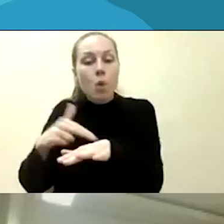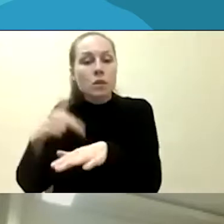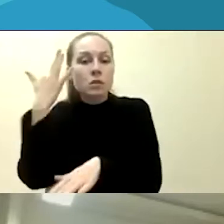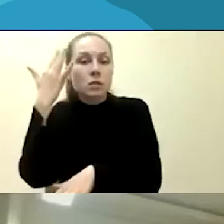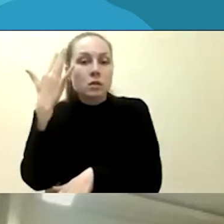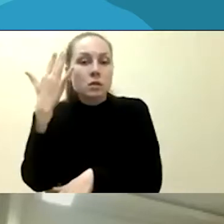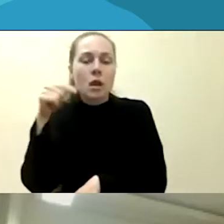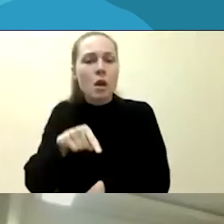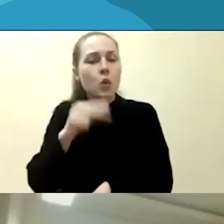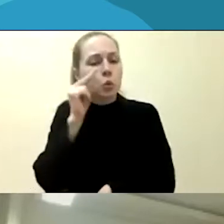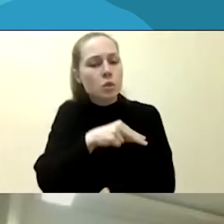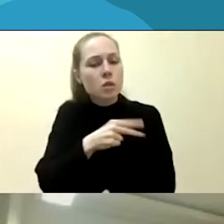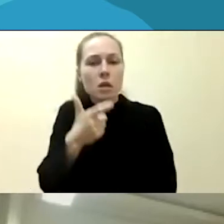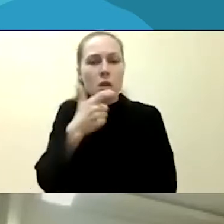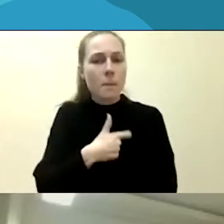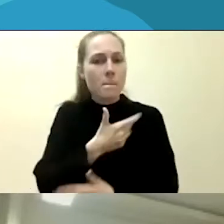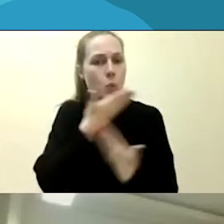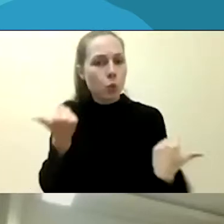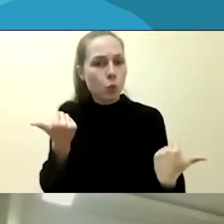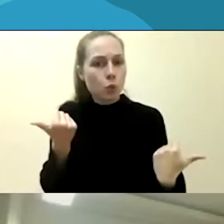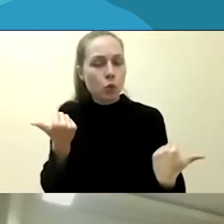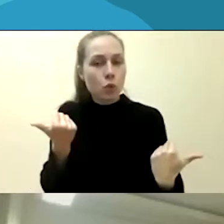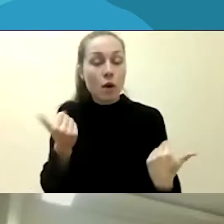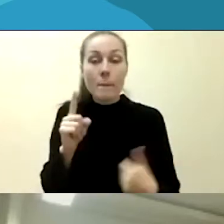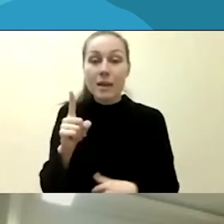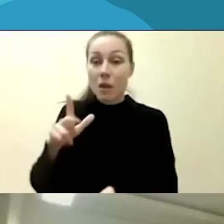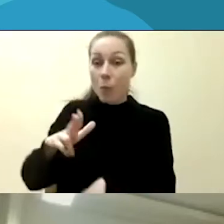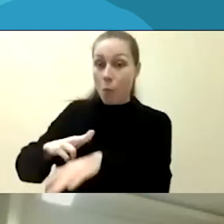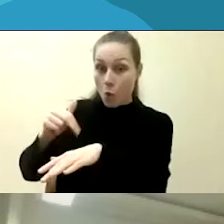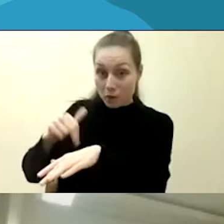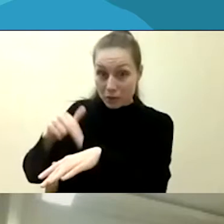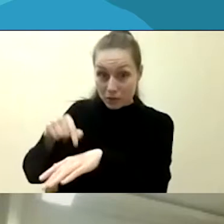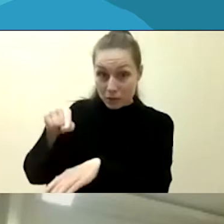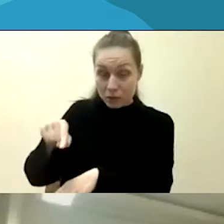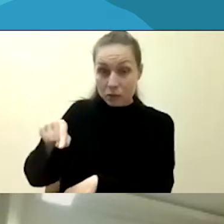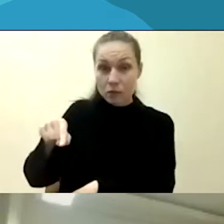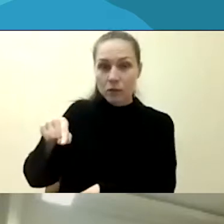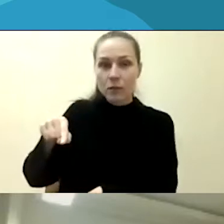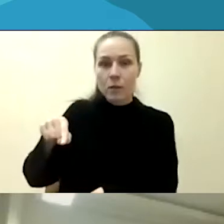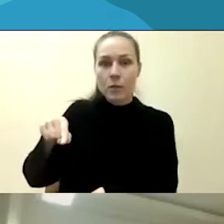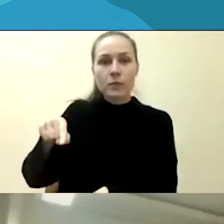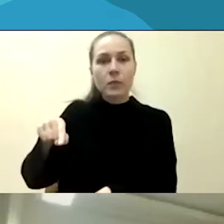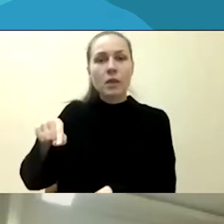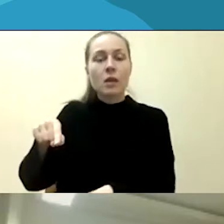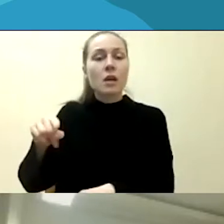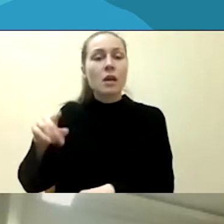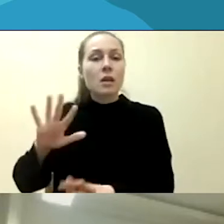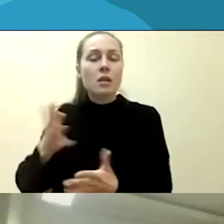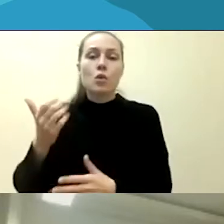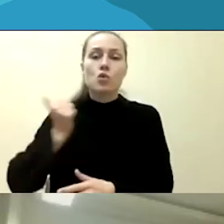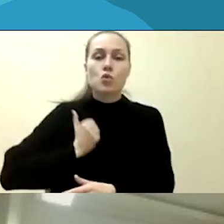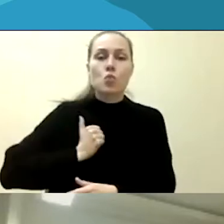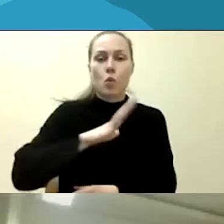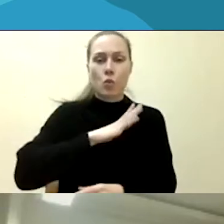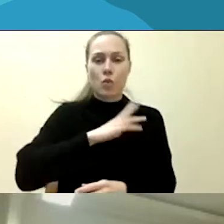nėra rimtas nusikaltimas? Bet juk policijai bet kokią auką turi rimtai žiūrėti?